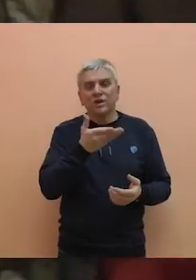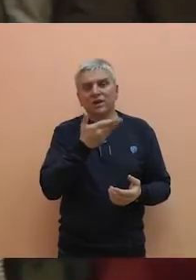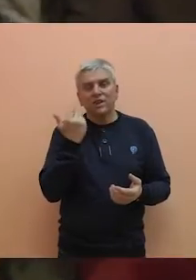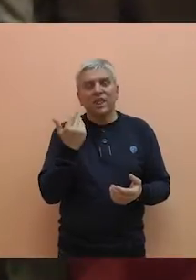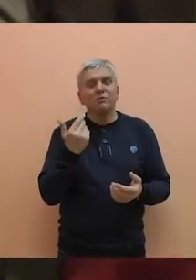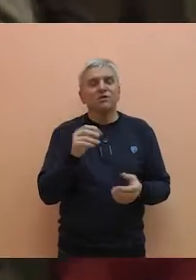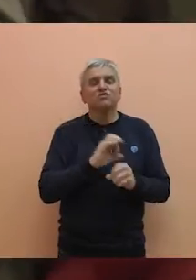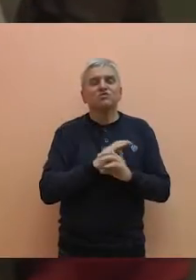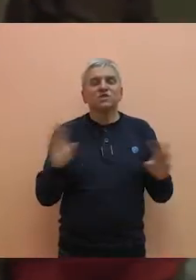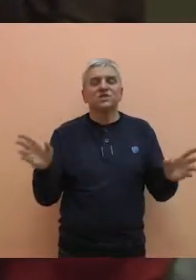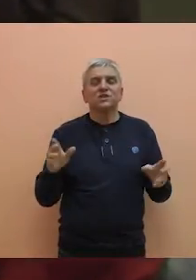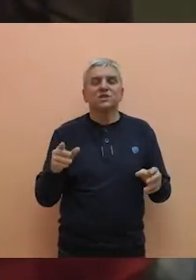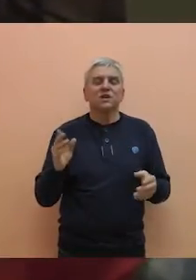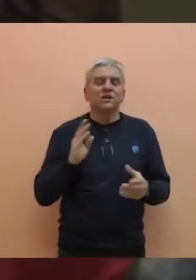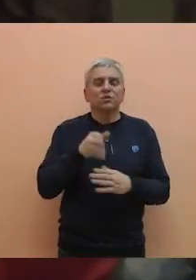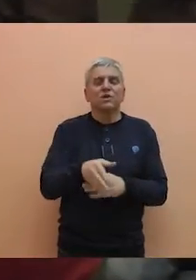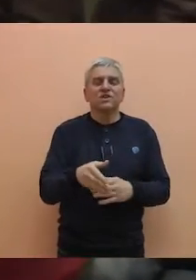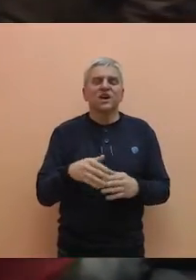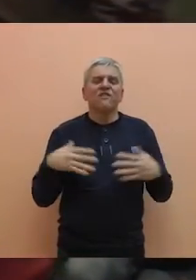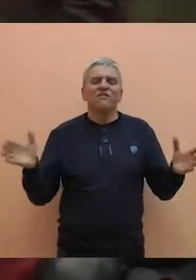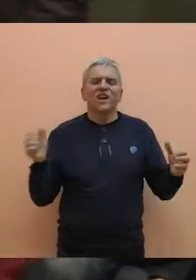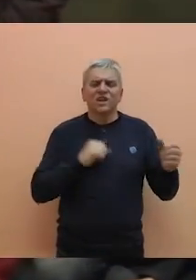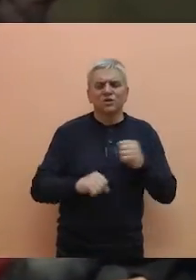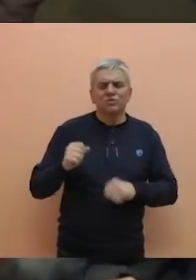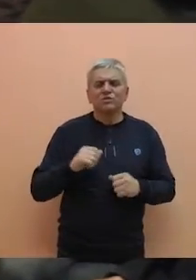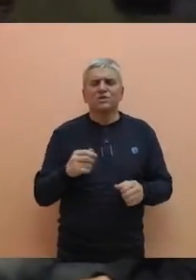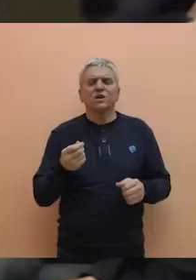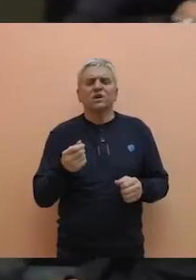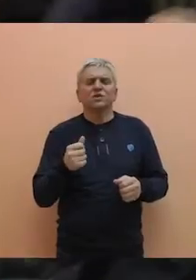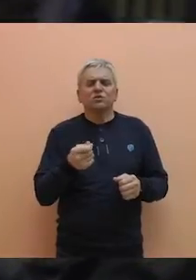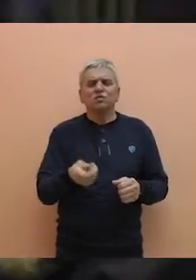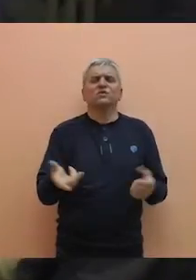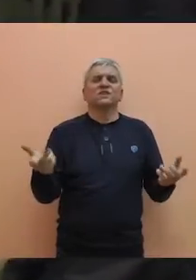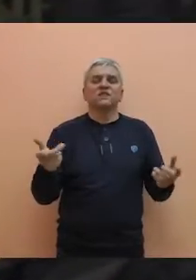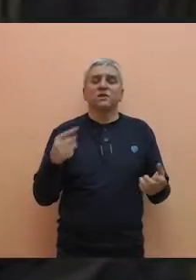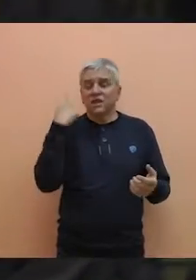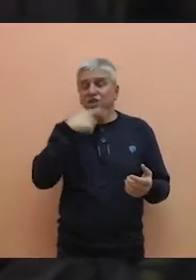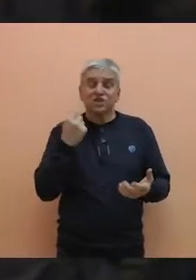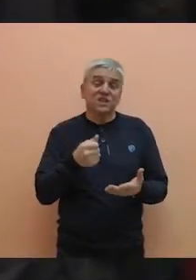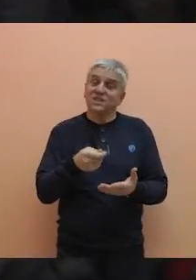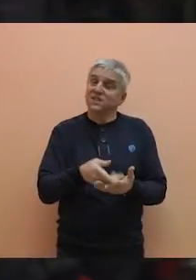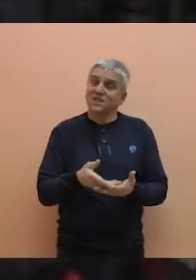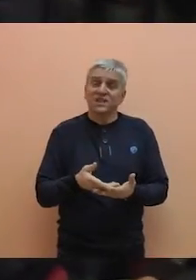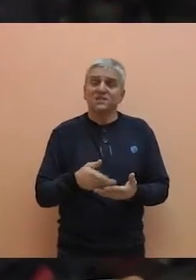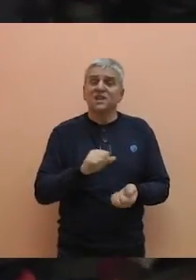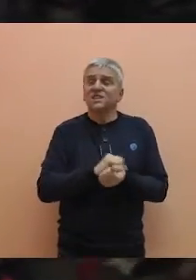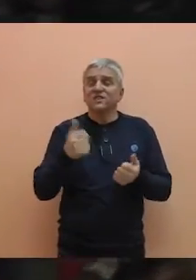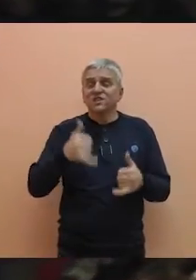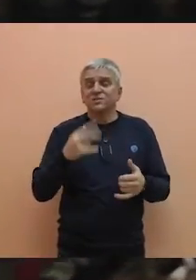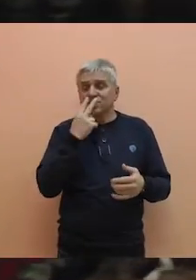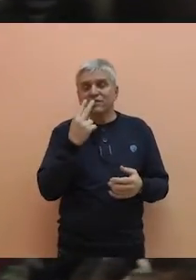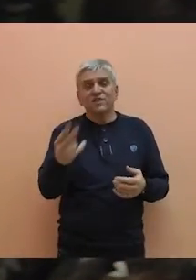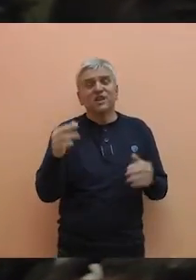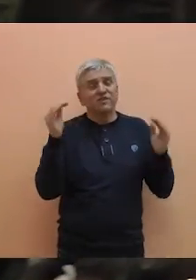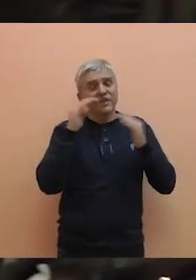nemaju ništa od ovoga, znači samo treba da ulože veliki trud, veliki rad, ček i svoje sredstva, mi se finansiramo od ličnih sredstava, sve ovo ovde što smo